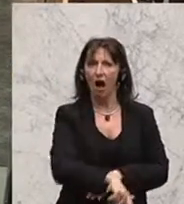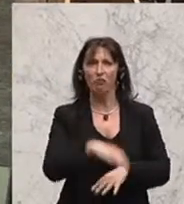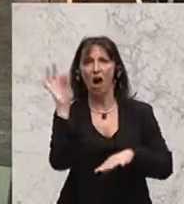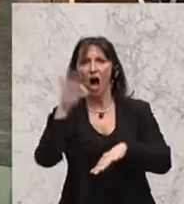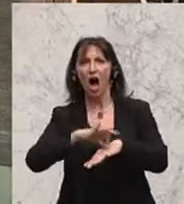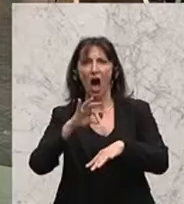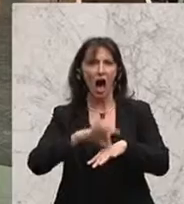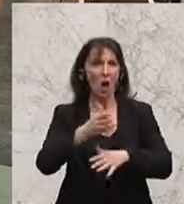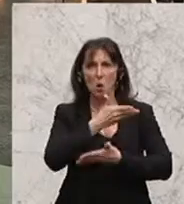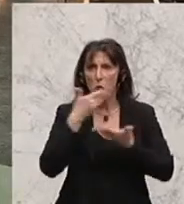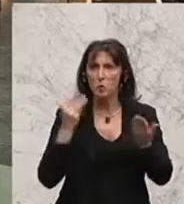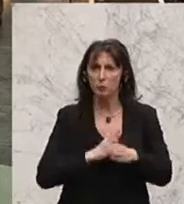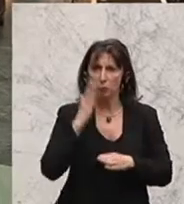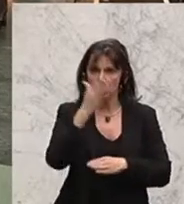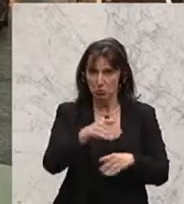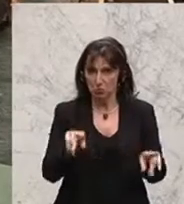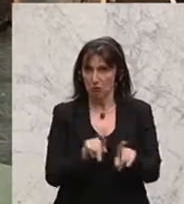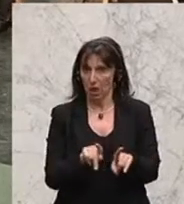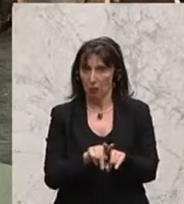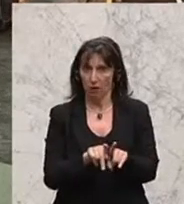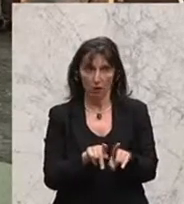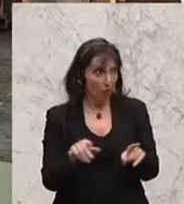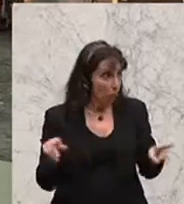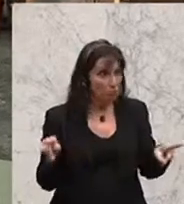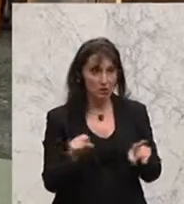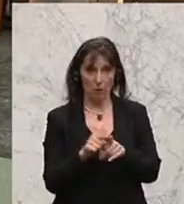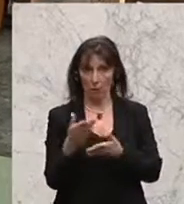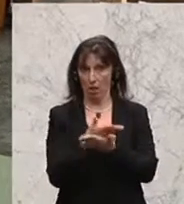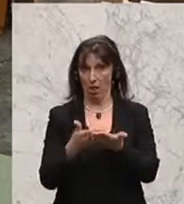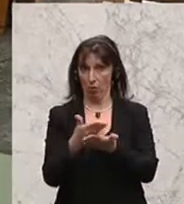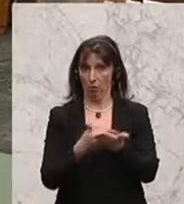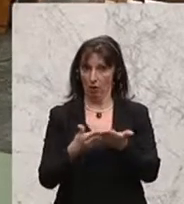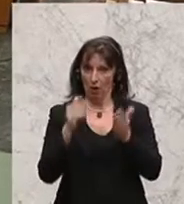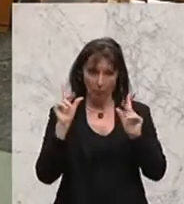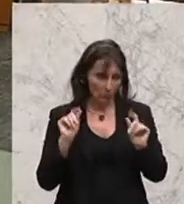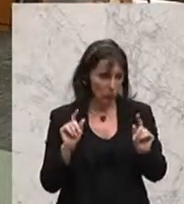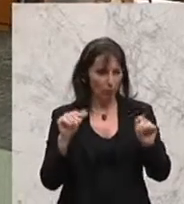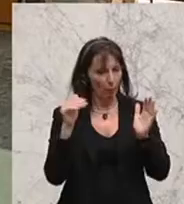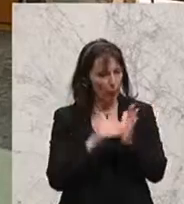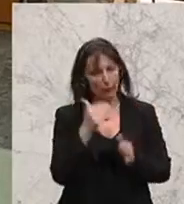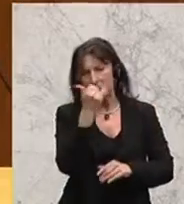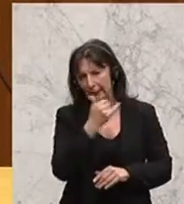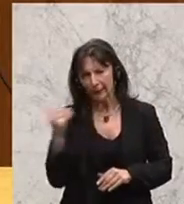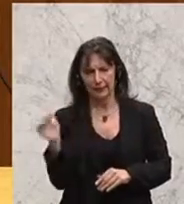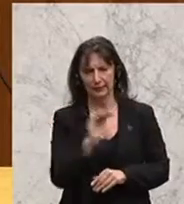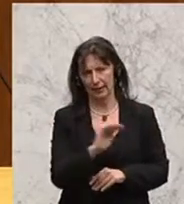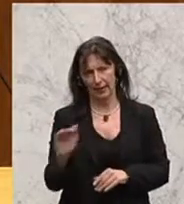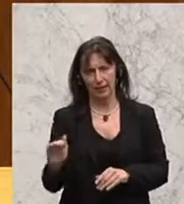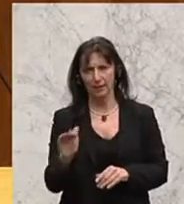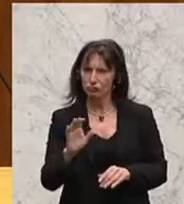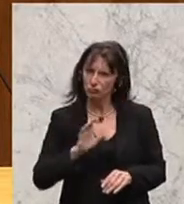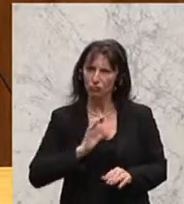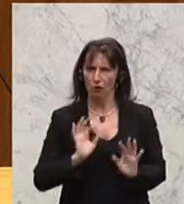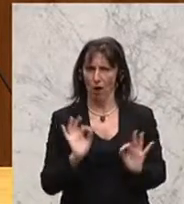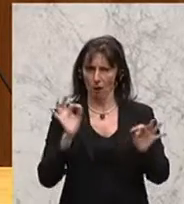Verwahrlosung. Und genau so ist es eine Verwahrlosung, wenn Sie nicht jedem Kind die optimalen Chancen bieten. Und das wollen Sie